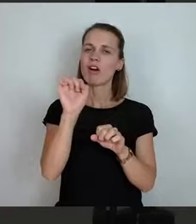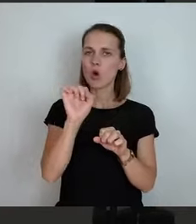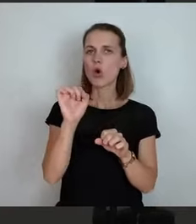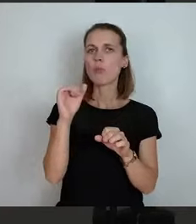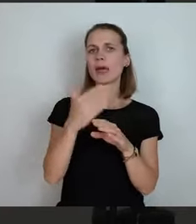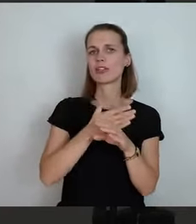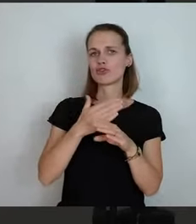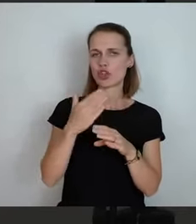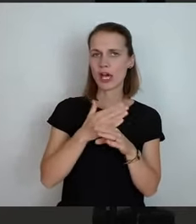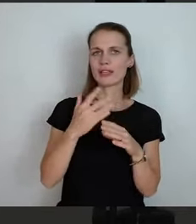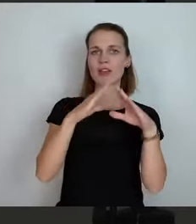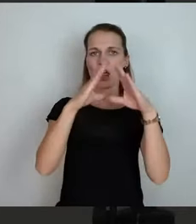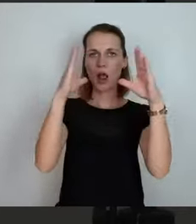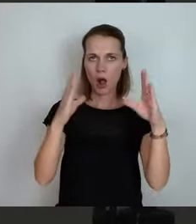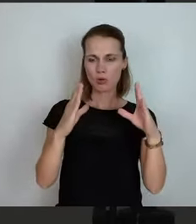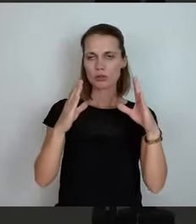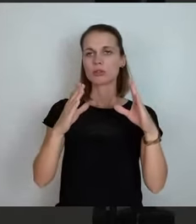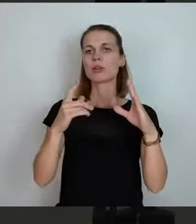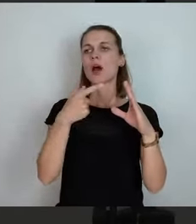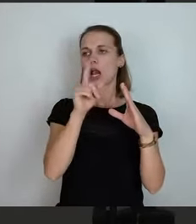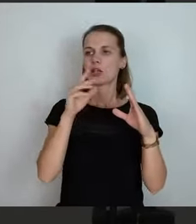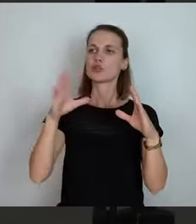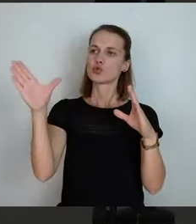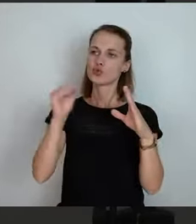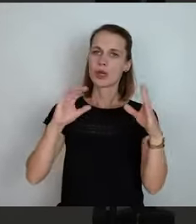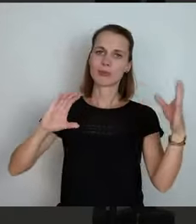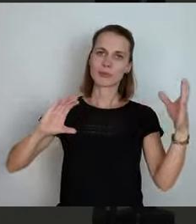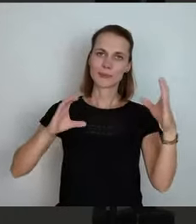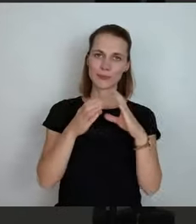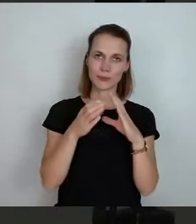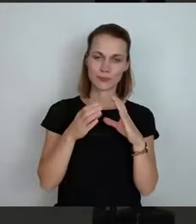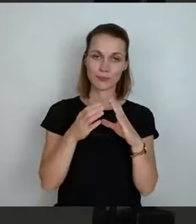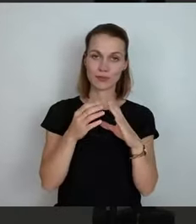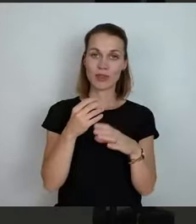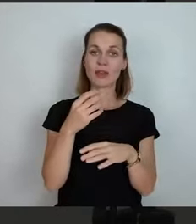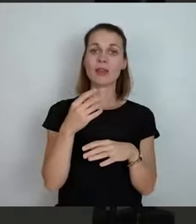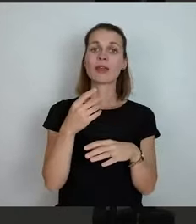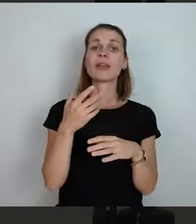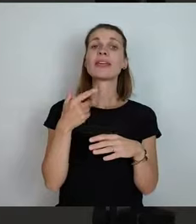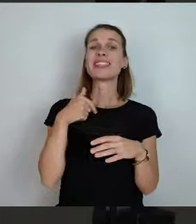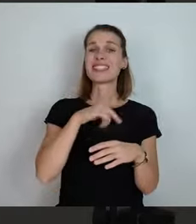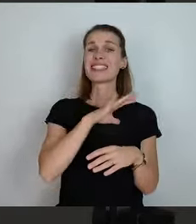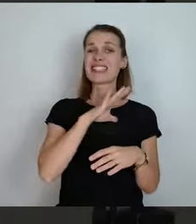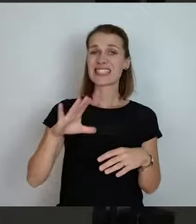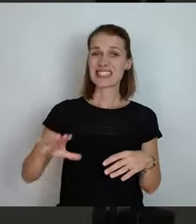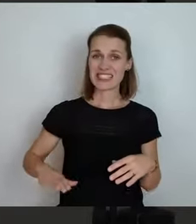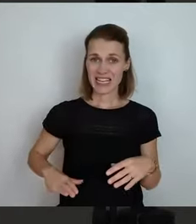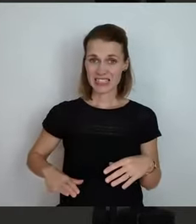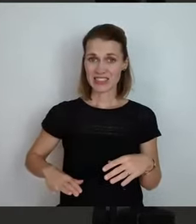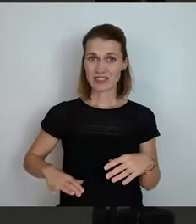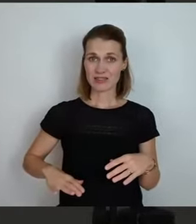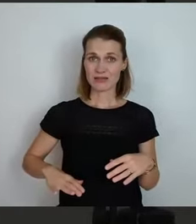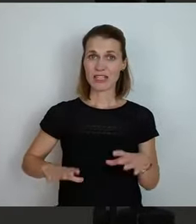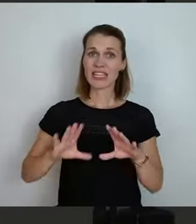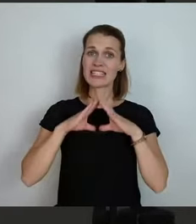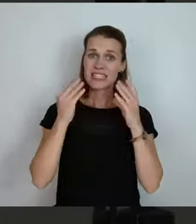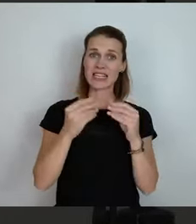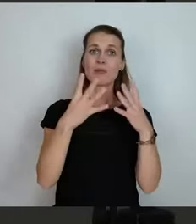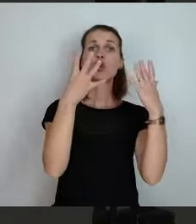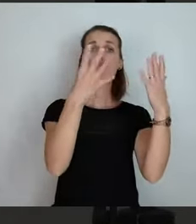gegangen sind. 74 Krankenhäuser im Freistaat Sachsen von 79 sind